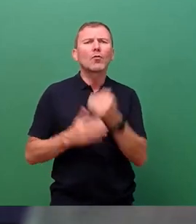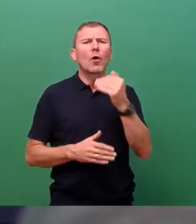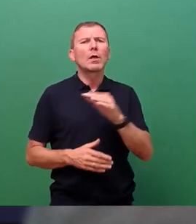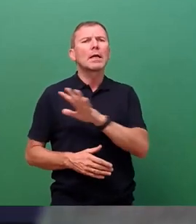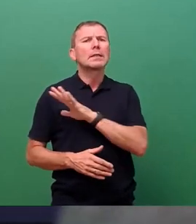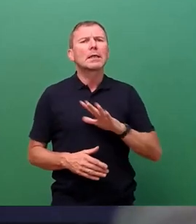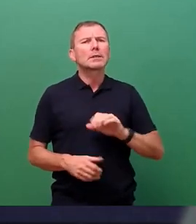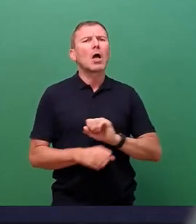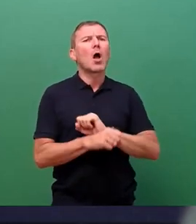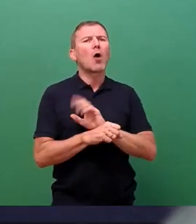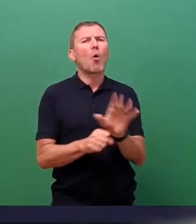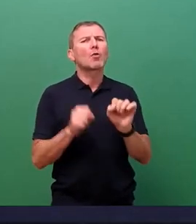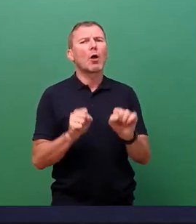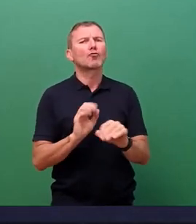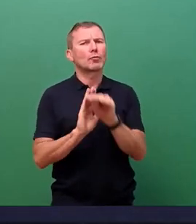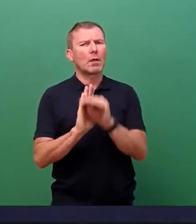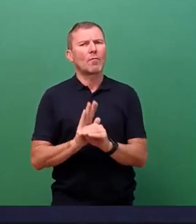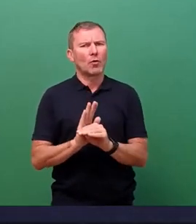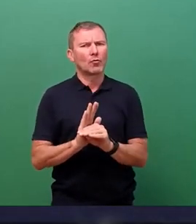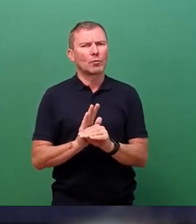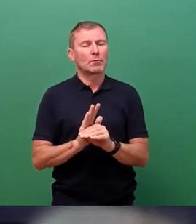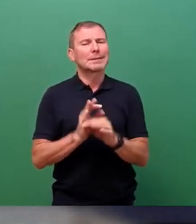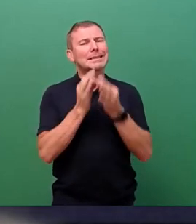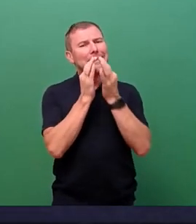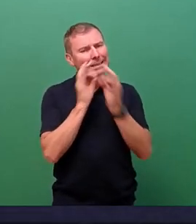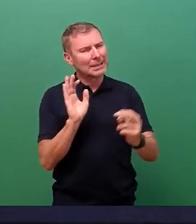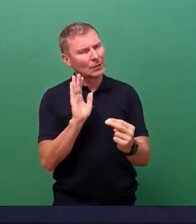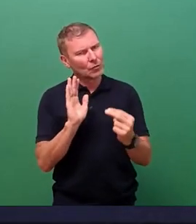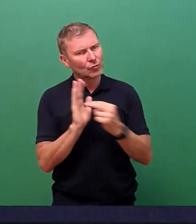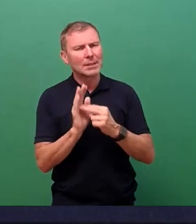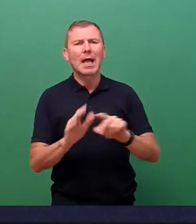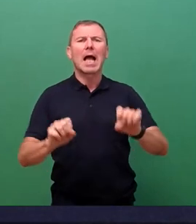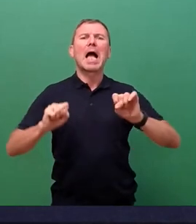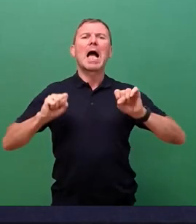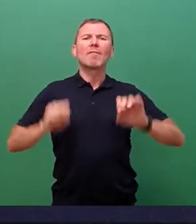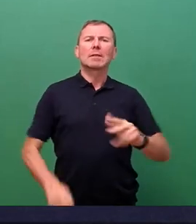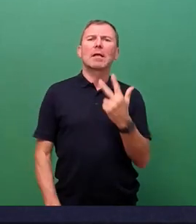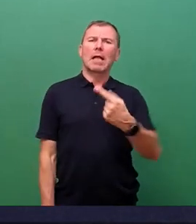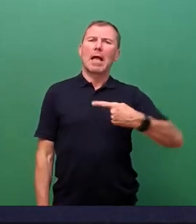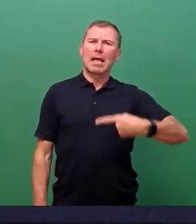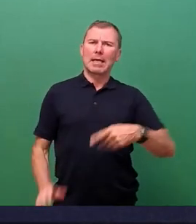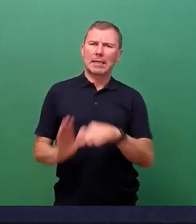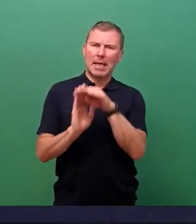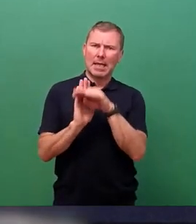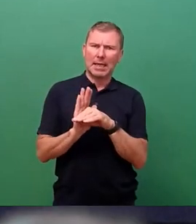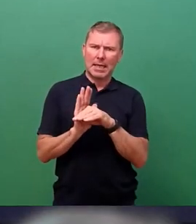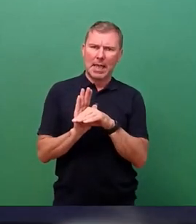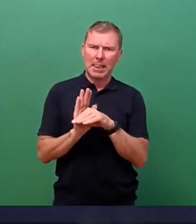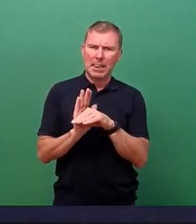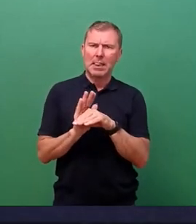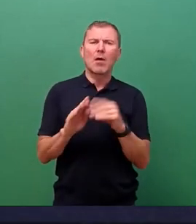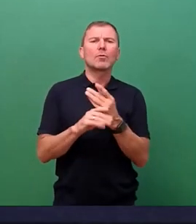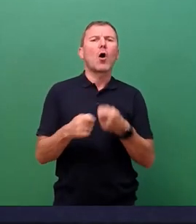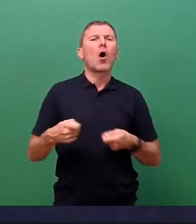-Schutzverordnung. Konkret geht es darum, dass der Verzicht auf die 3G-Regelung und die Kontakterfassung